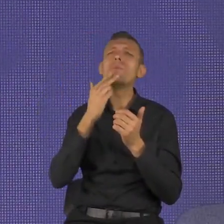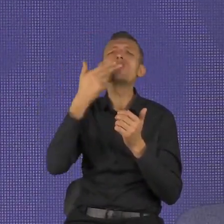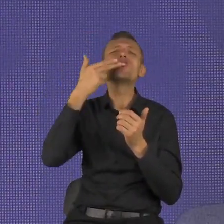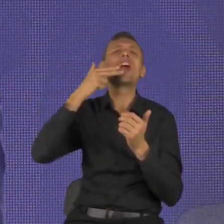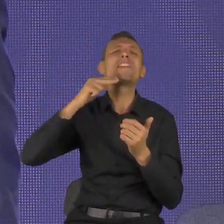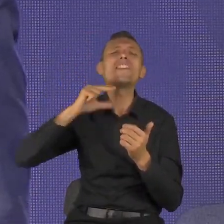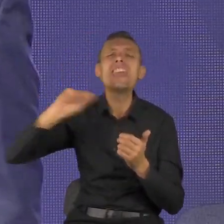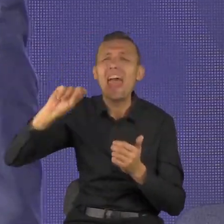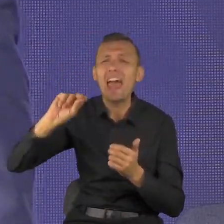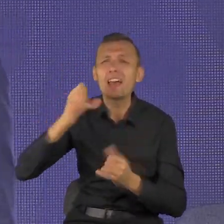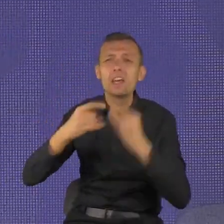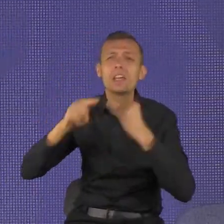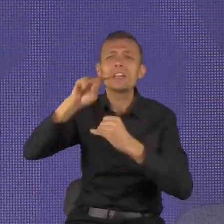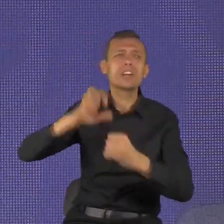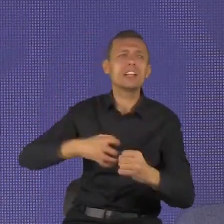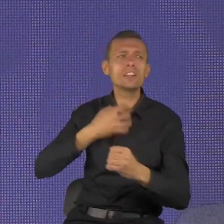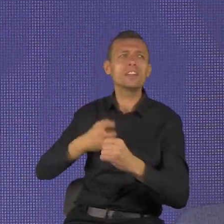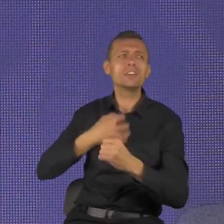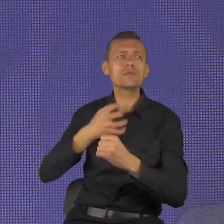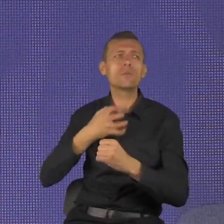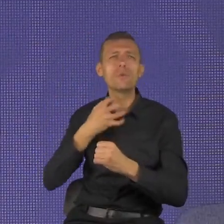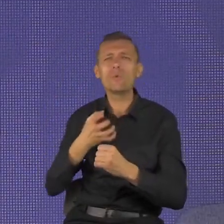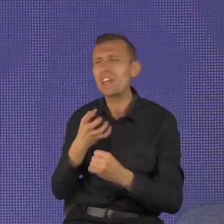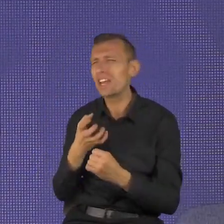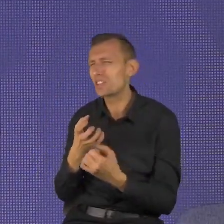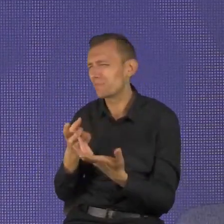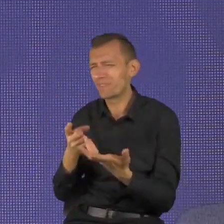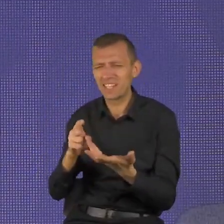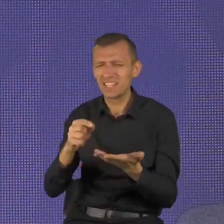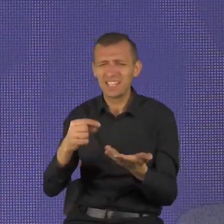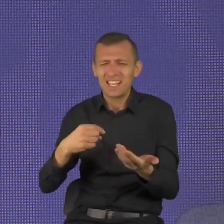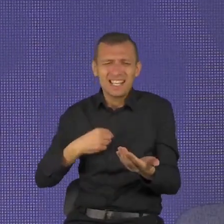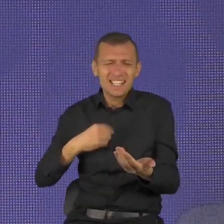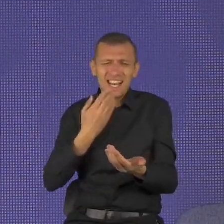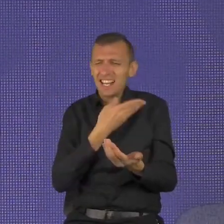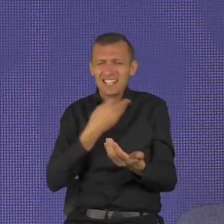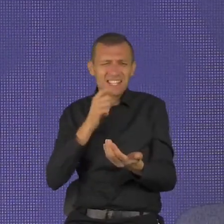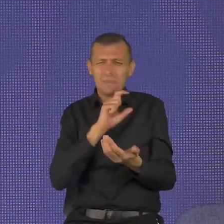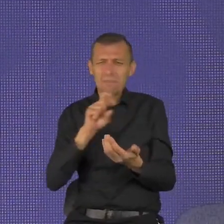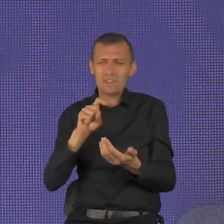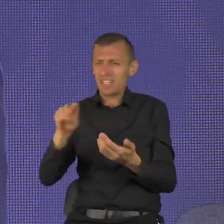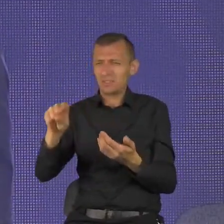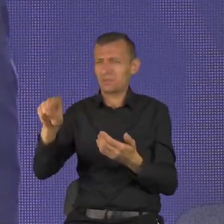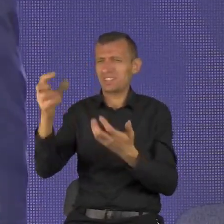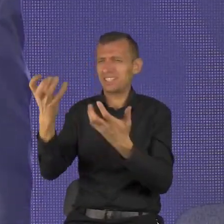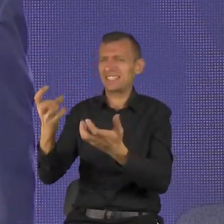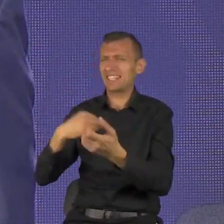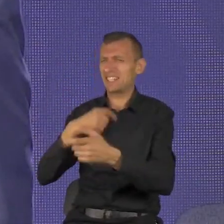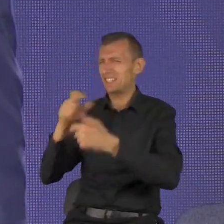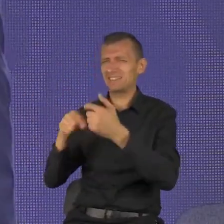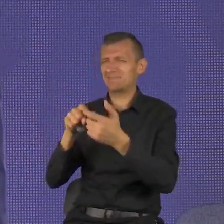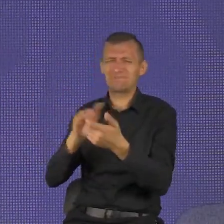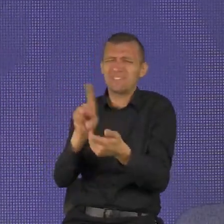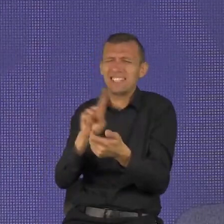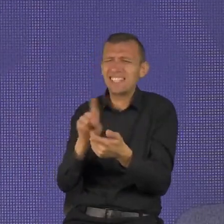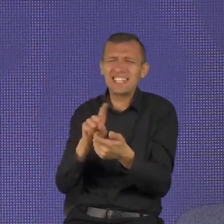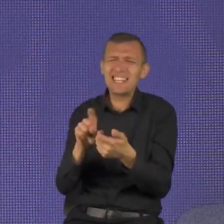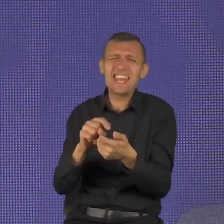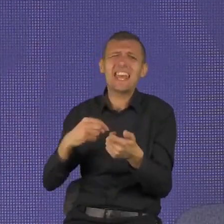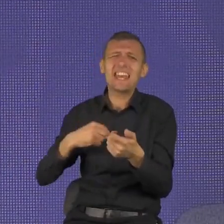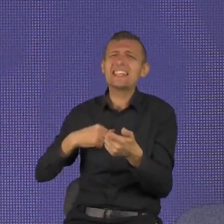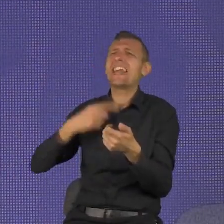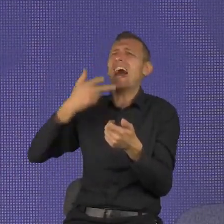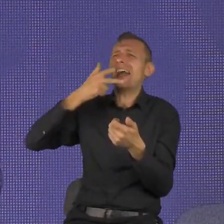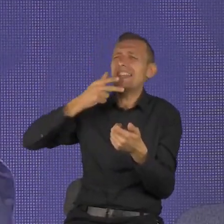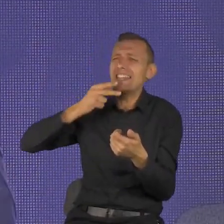masz już wszystkiego dosyć, po pierwsze, naucz się być zadowolonym. Po drugie, słuchaj zanim cokolwiek powiesz. Po trzecie, bądź posłuszny czwartemu